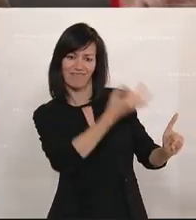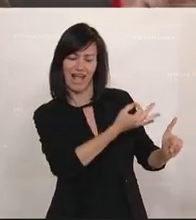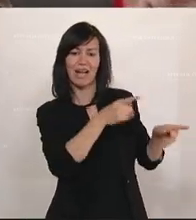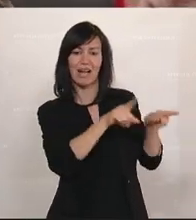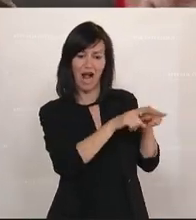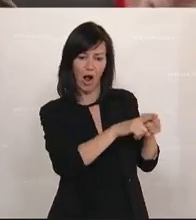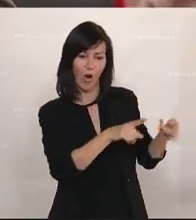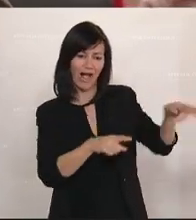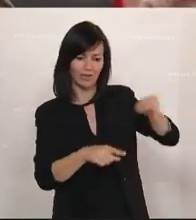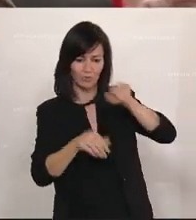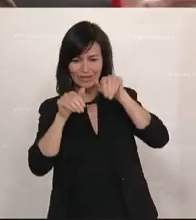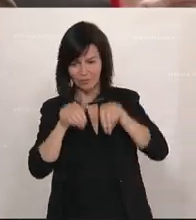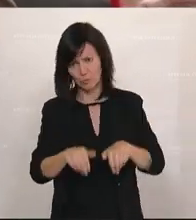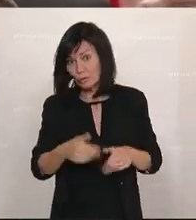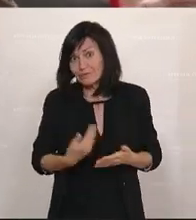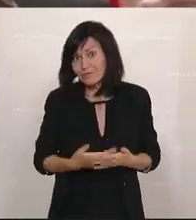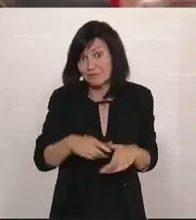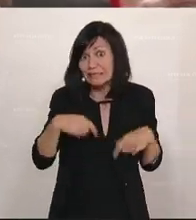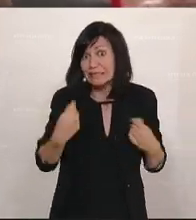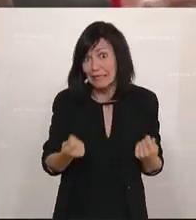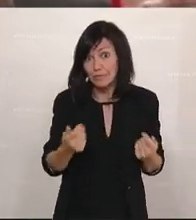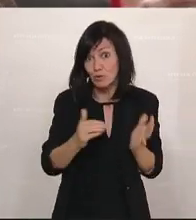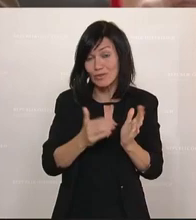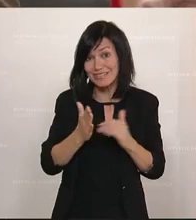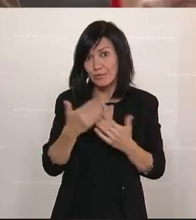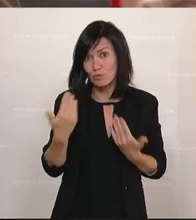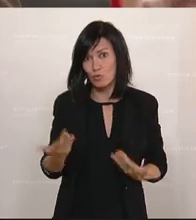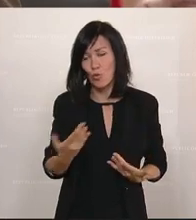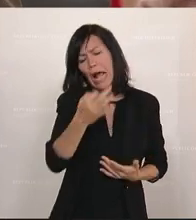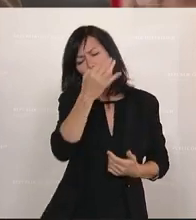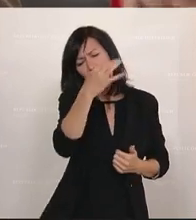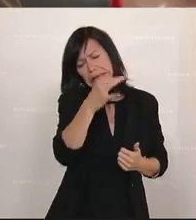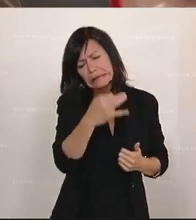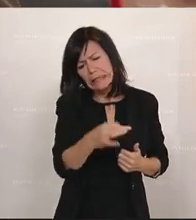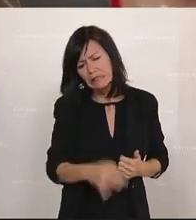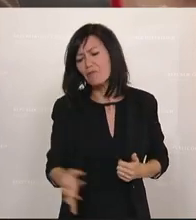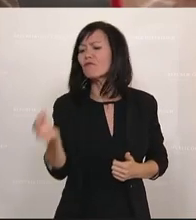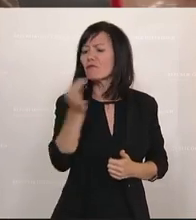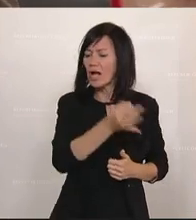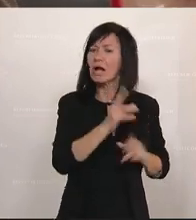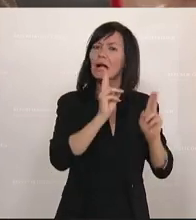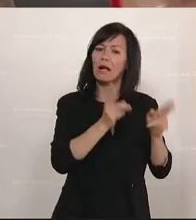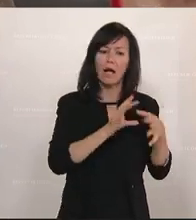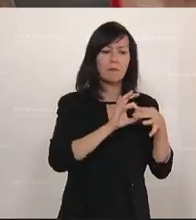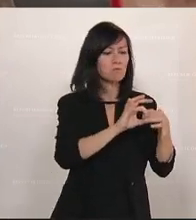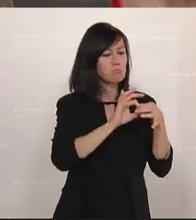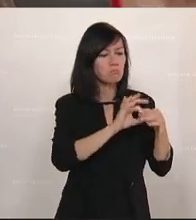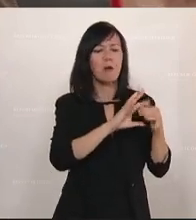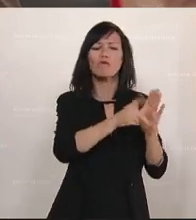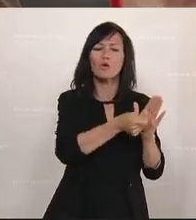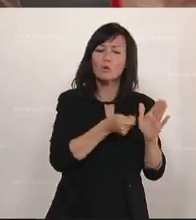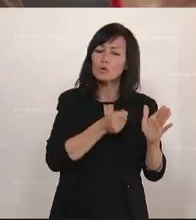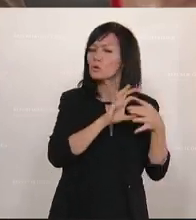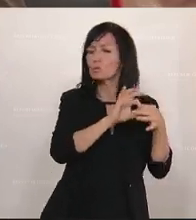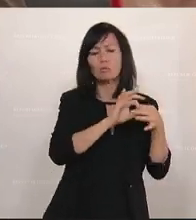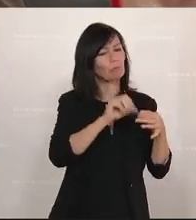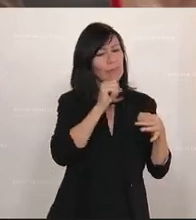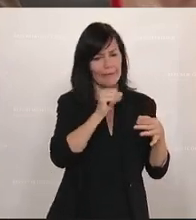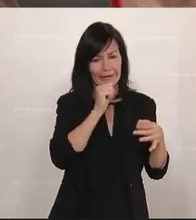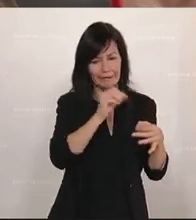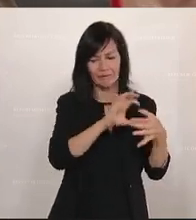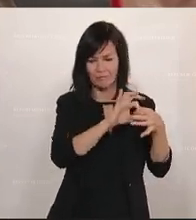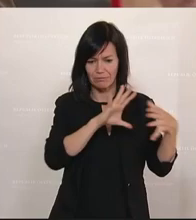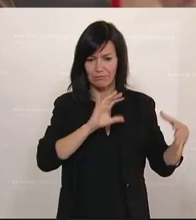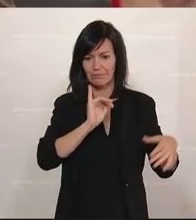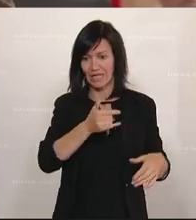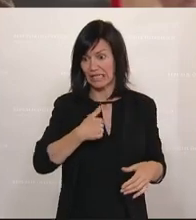zu beantworten sind. Jetzt kann es sein, dass dort einzelne Fragen nicht im Zusammenhang mit der Vollziehung sind, aber ich habe versucht, in